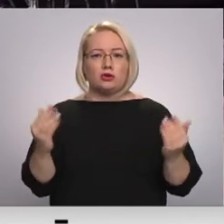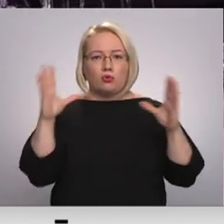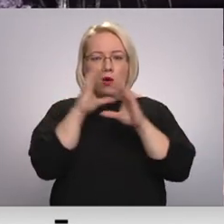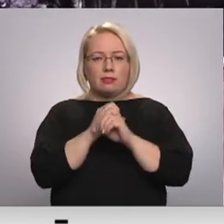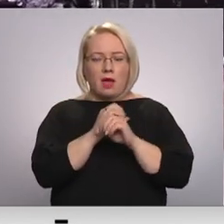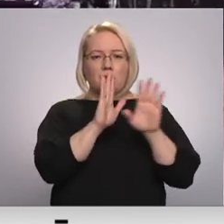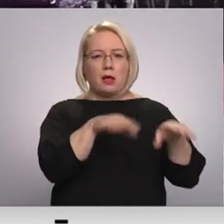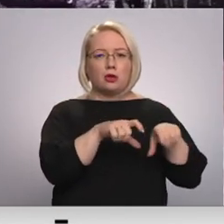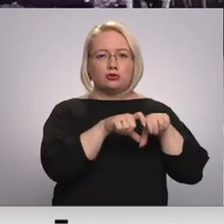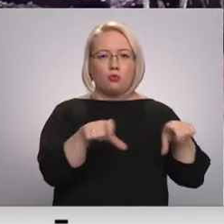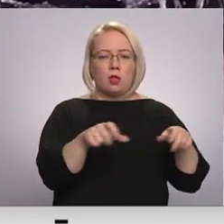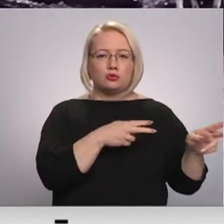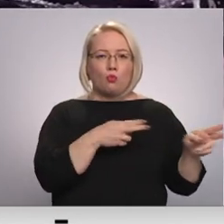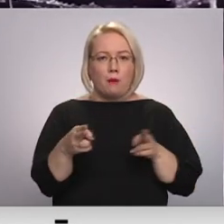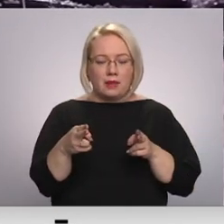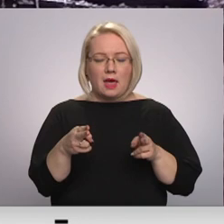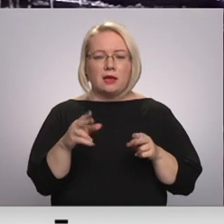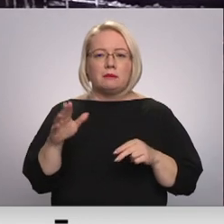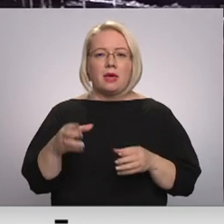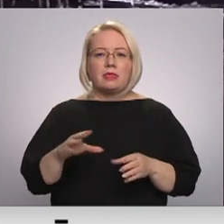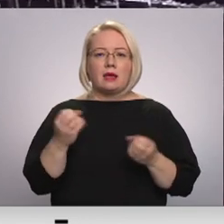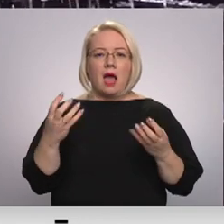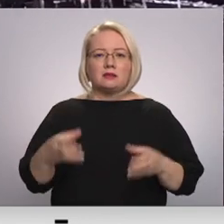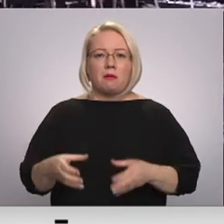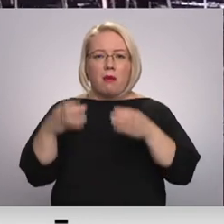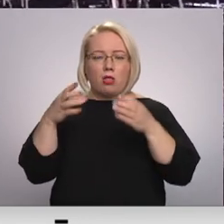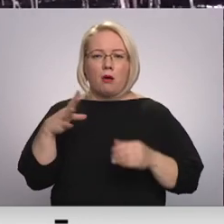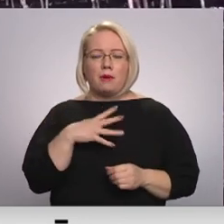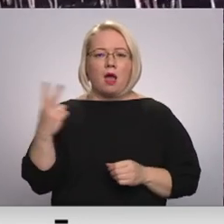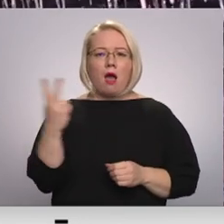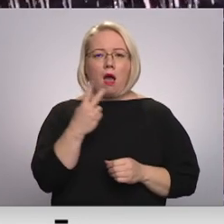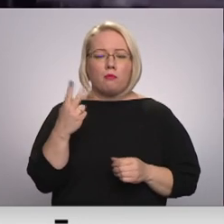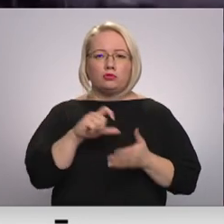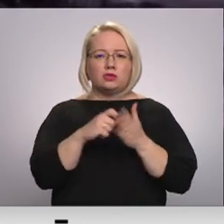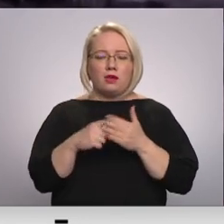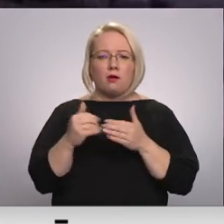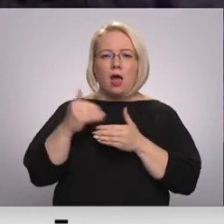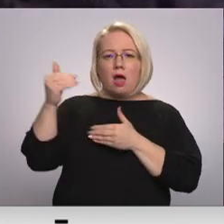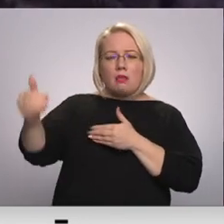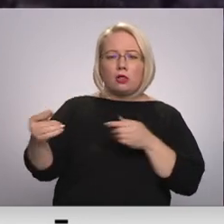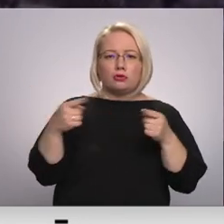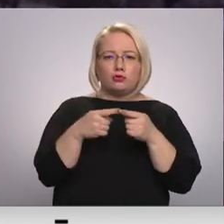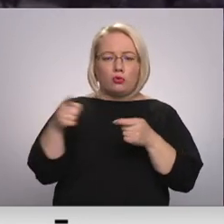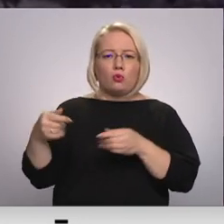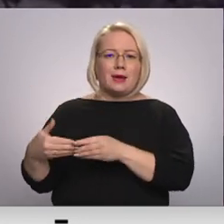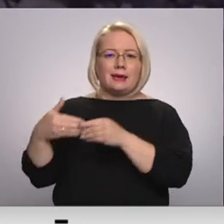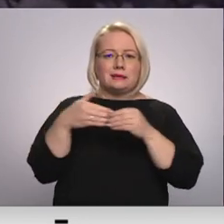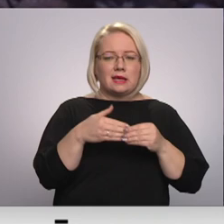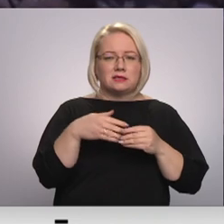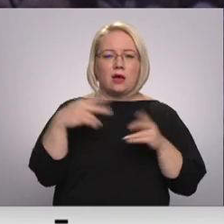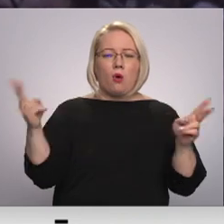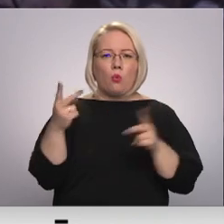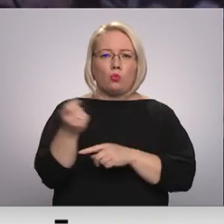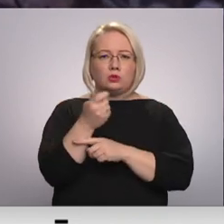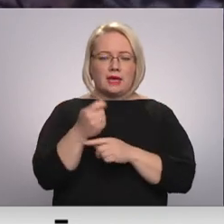izlītības iestādes kopmīdnēs. Gaz baloni atradās abu dzīvokļu attālākajos stūros, un tos paspēja iznest ugunsdzēsēji.